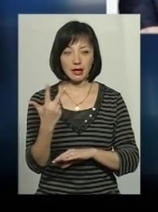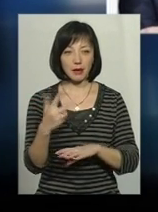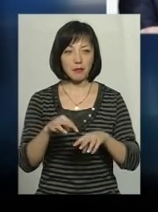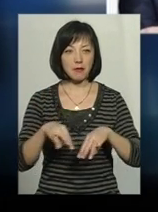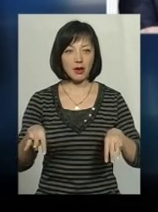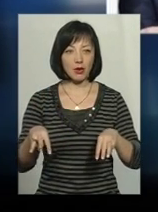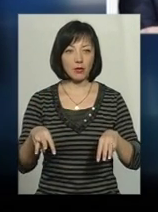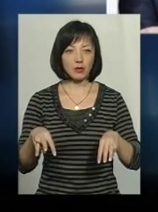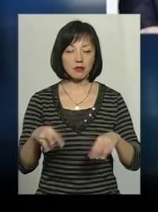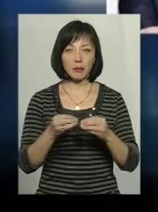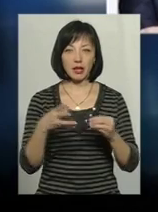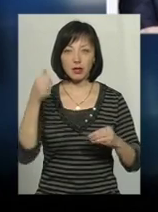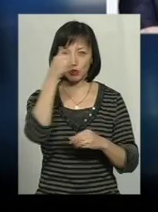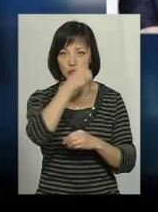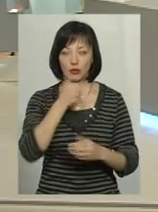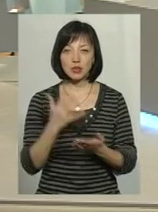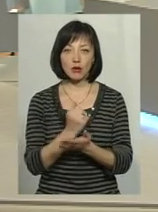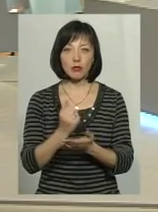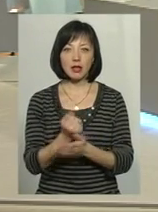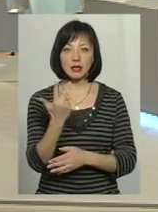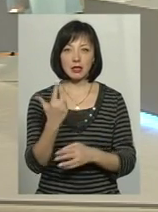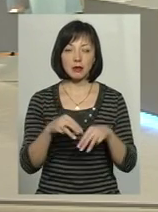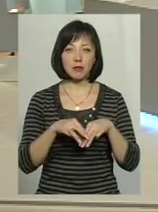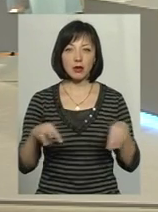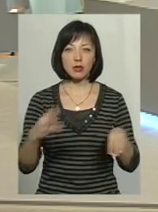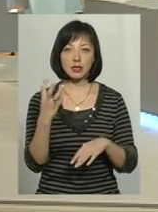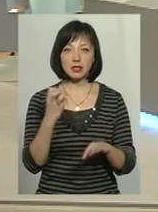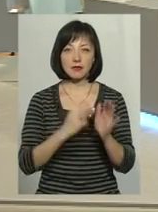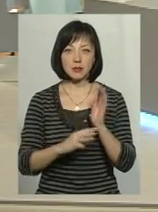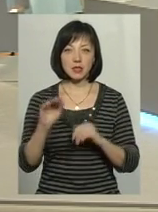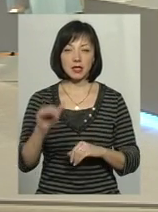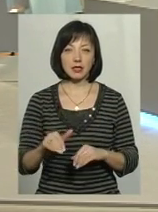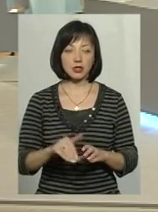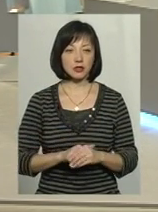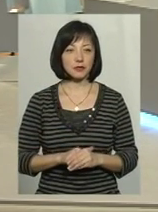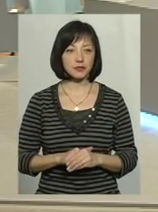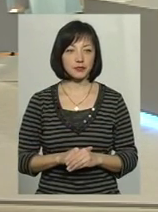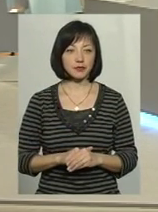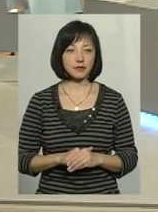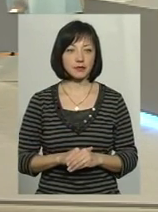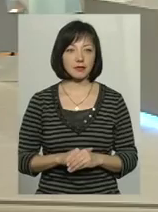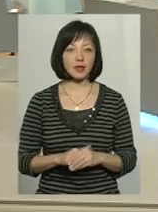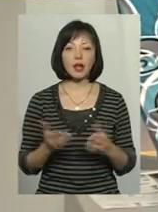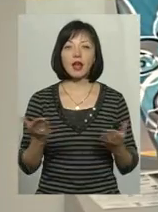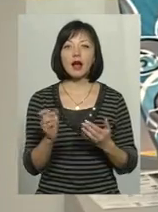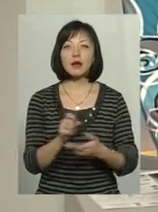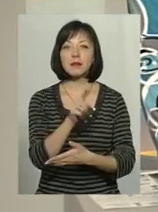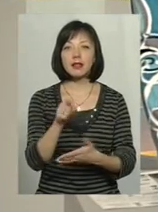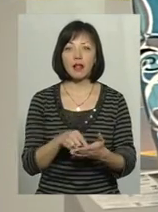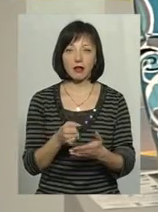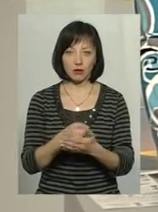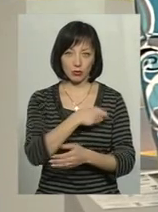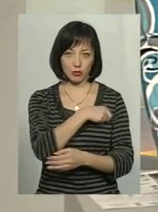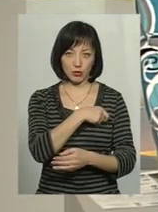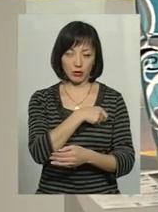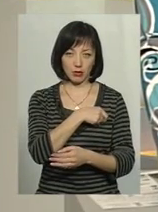зараз вона заробила, в 15-му році вона заробила 3 мільйони 380 тисяч гривень. Які питання у вас до депутата, до його декларації?